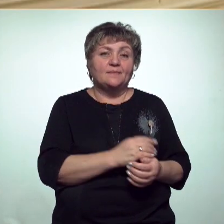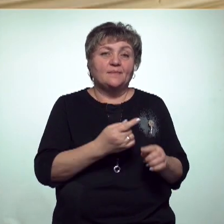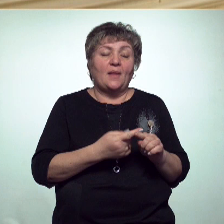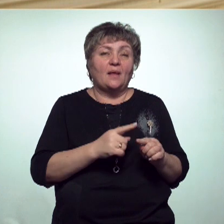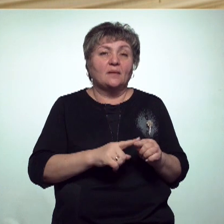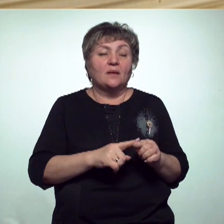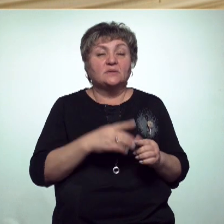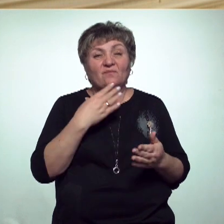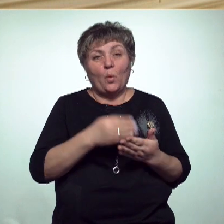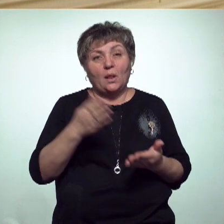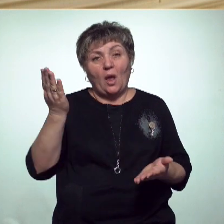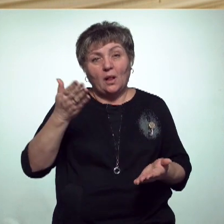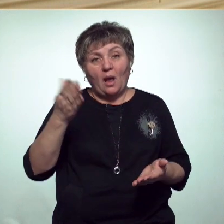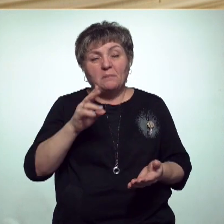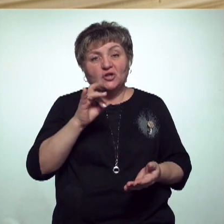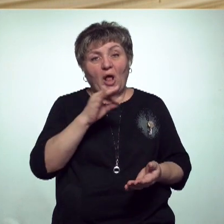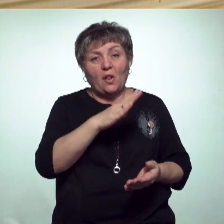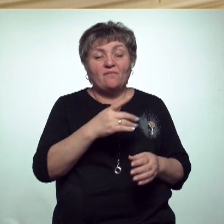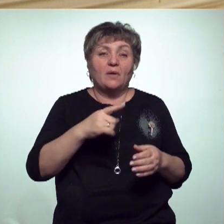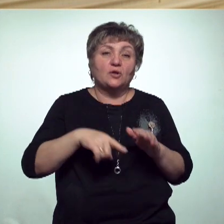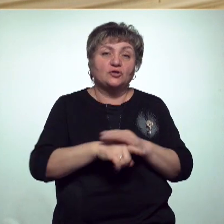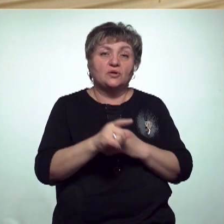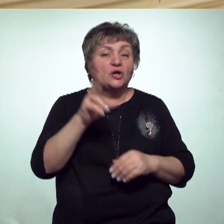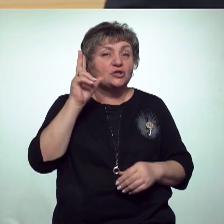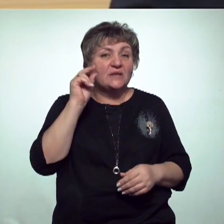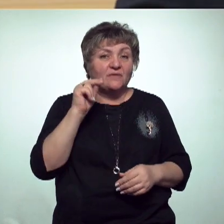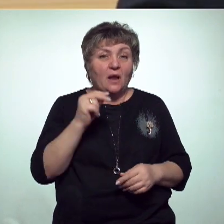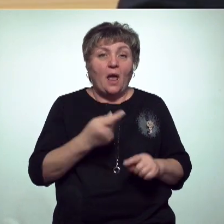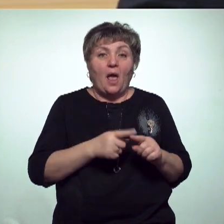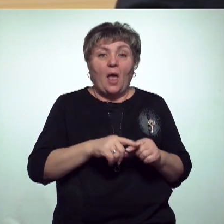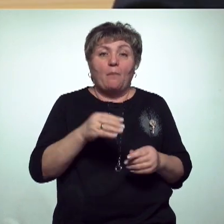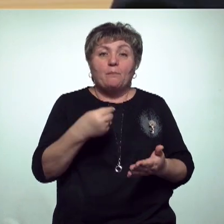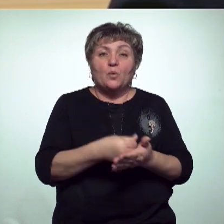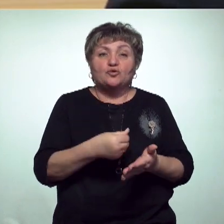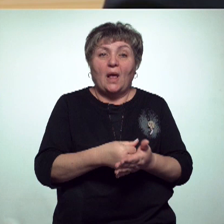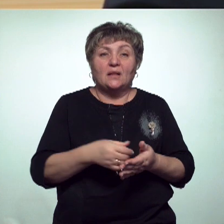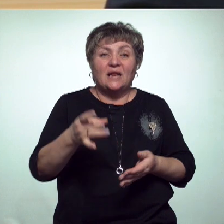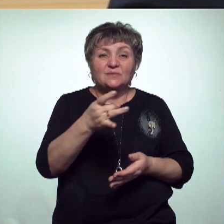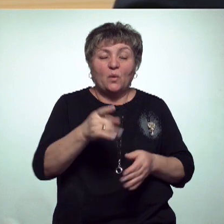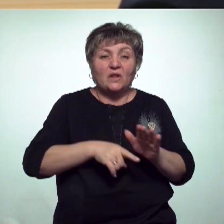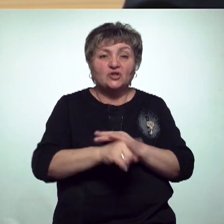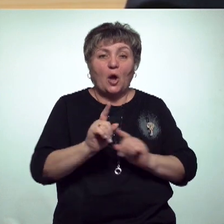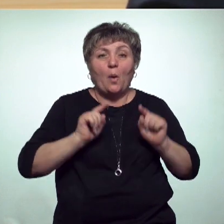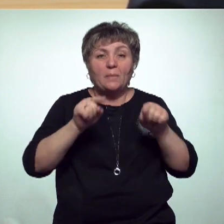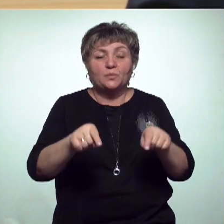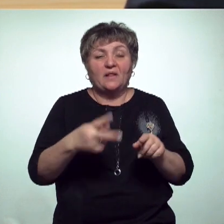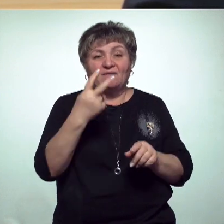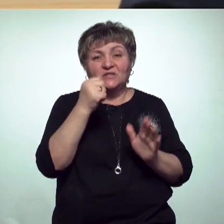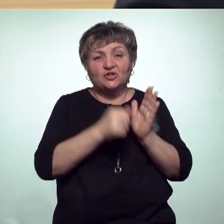Свой доклад Александр Бричалов начинает с цифр. В бюджеты всех уровней республики с начала года поступило